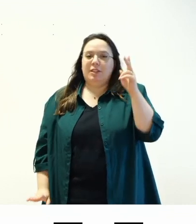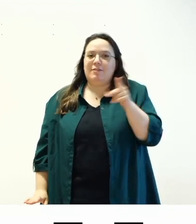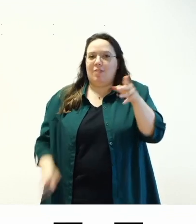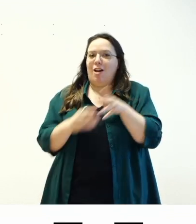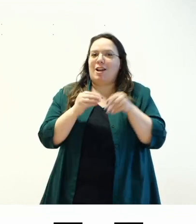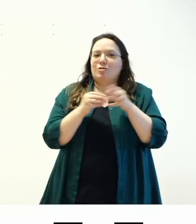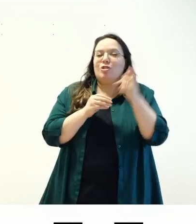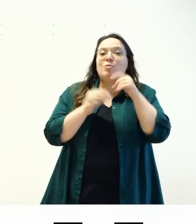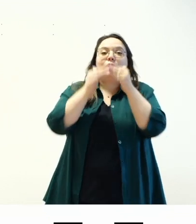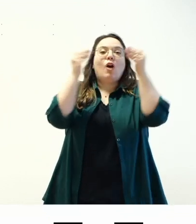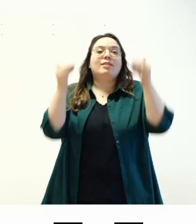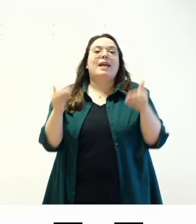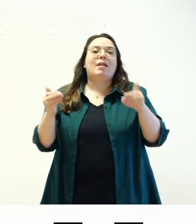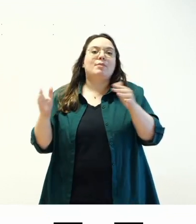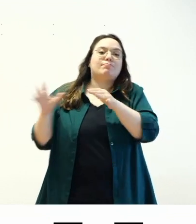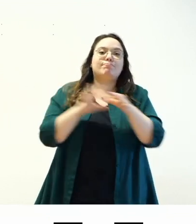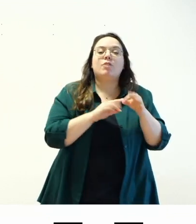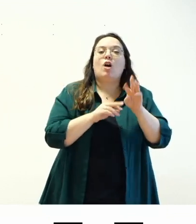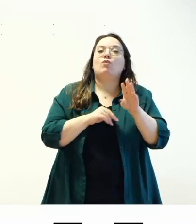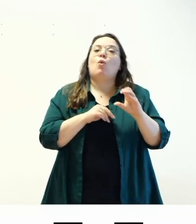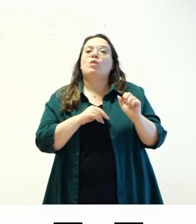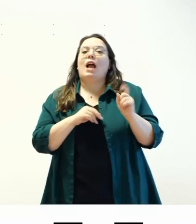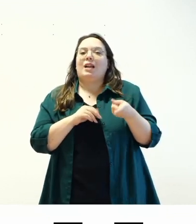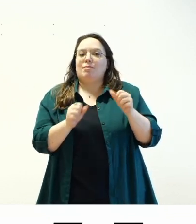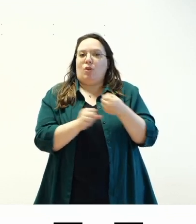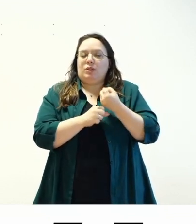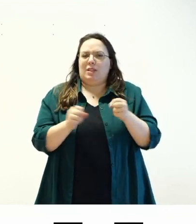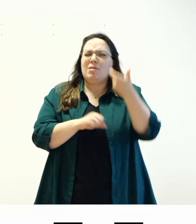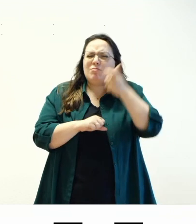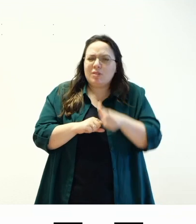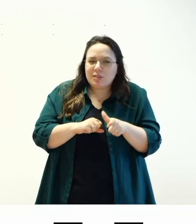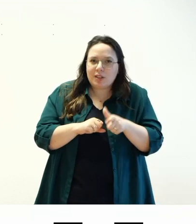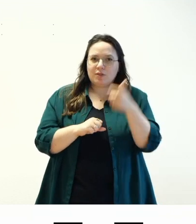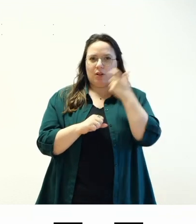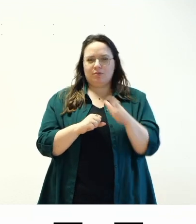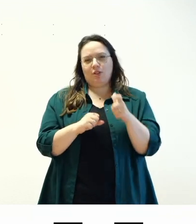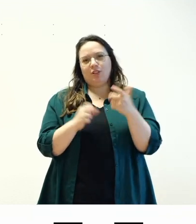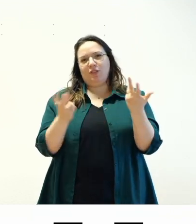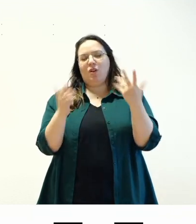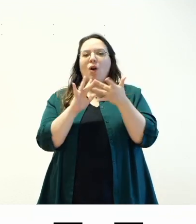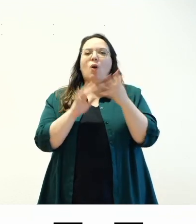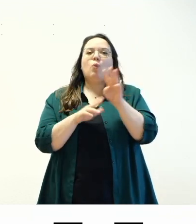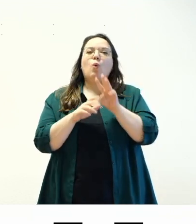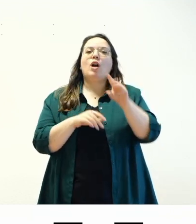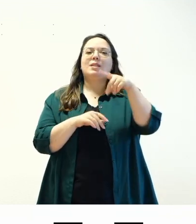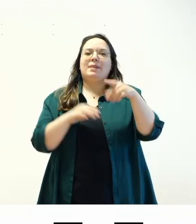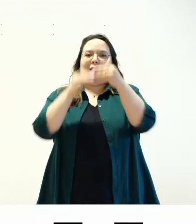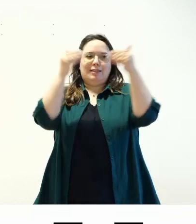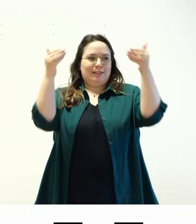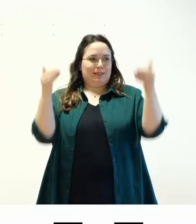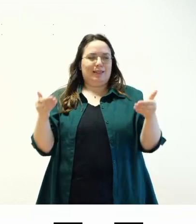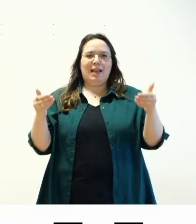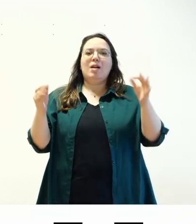ma questo perché il tema di wordpress va a definire l'aspetto grafico del sito la